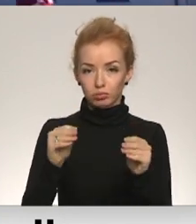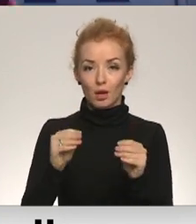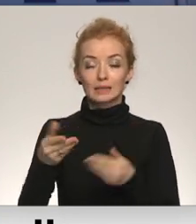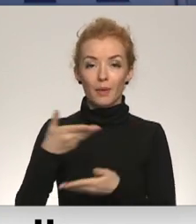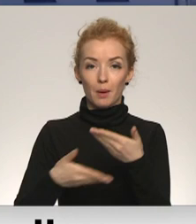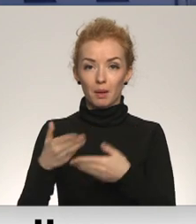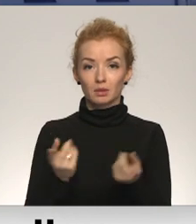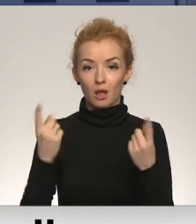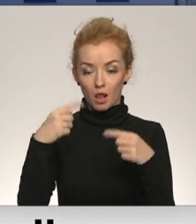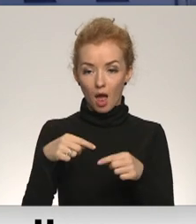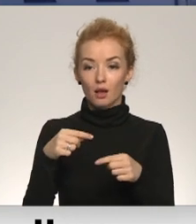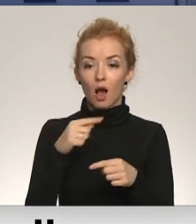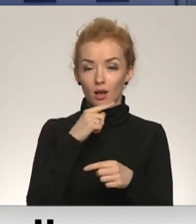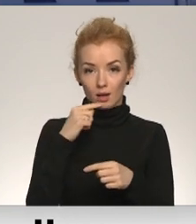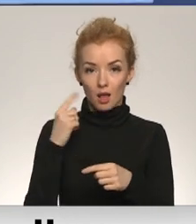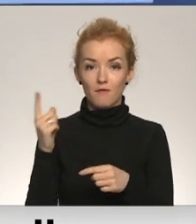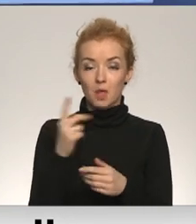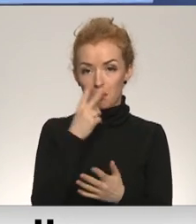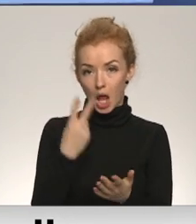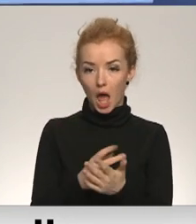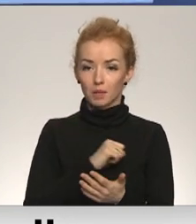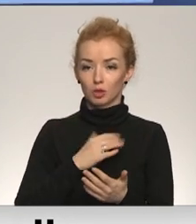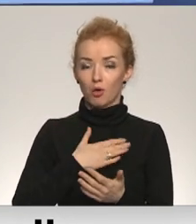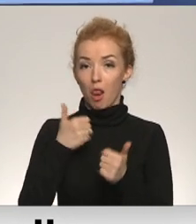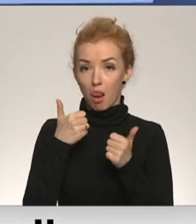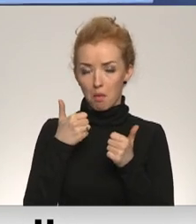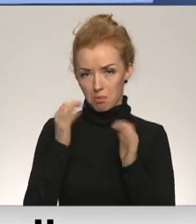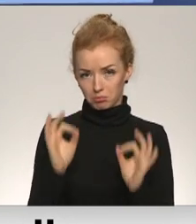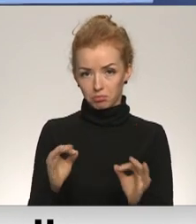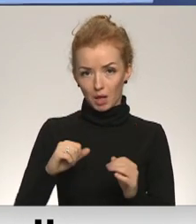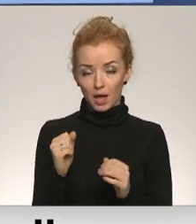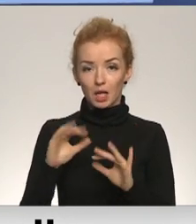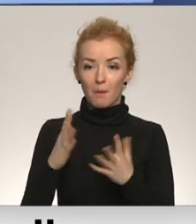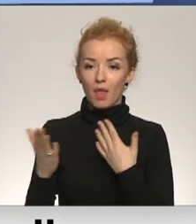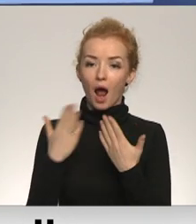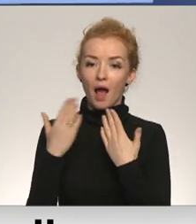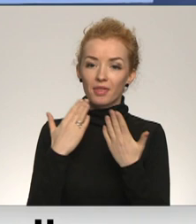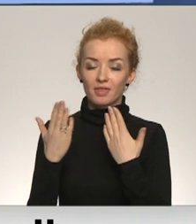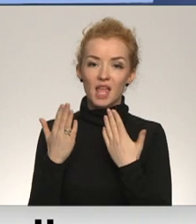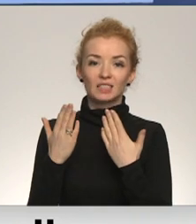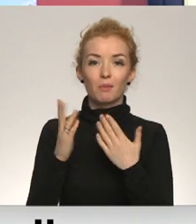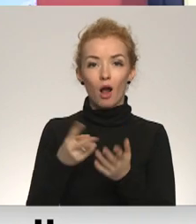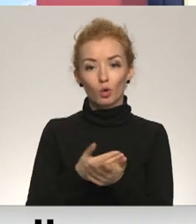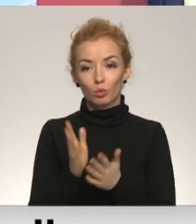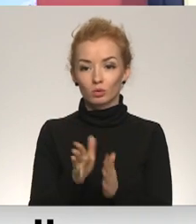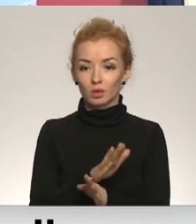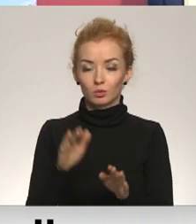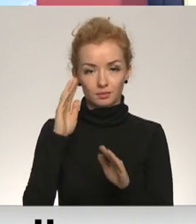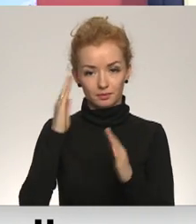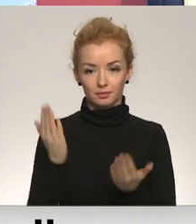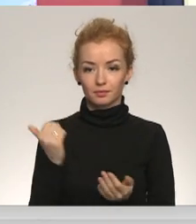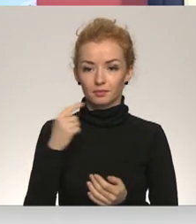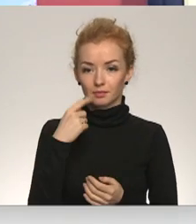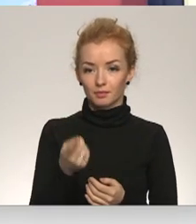gaitā Krievijas sevi esot pierādījusi kausticamu partneri par attiecību turpināšanu vietvaras vēl nezina. Es domāju,